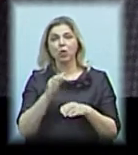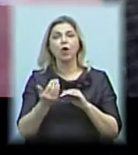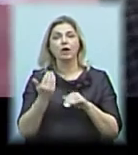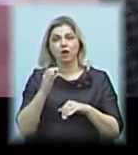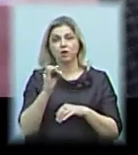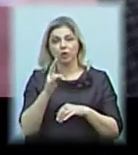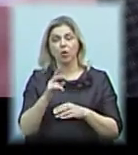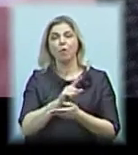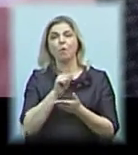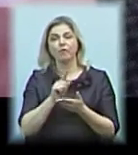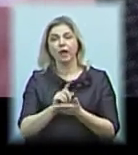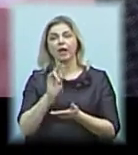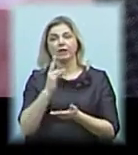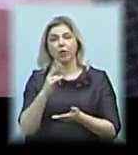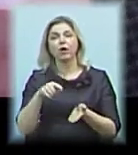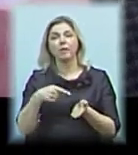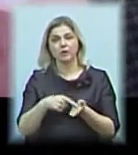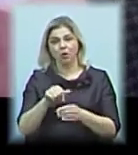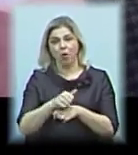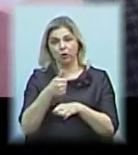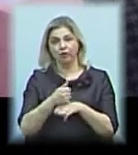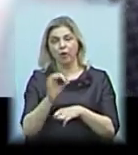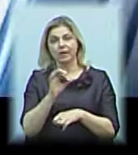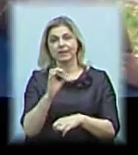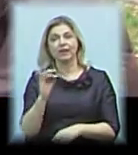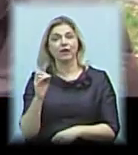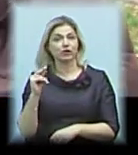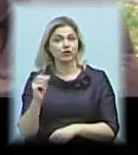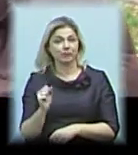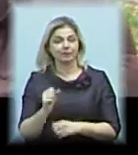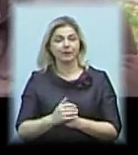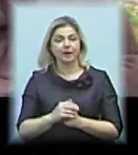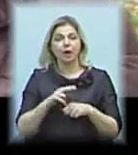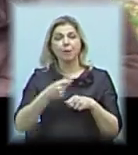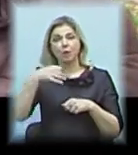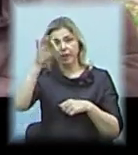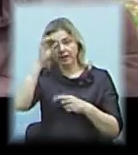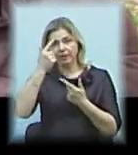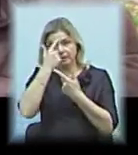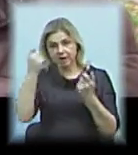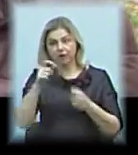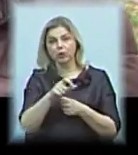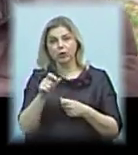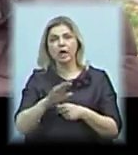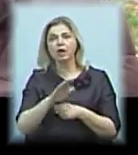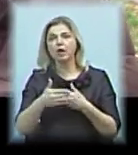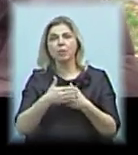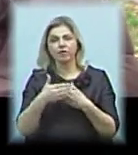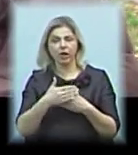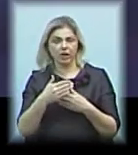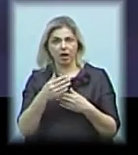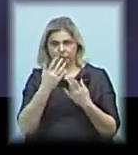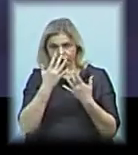повноважень Миколаївського міського голови Олександра Сінкевича. Поліція закликає миколаївців не звинувачувати публічно людей,